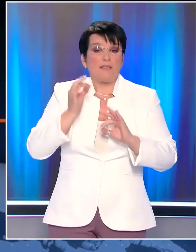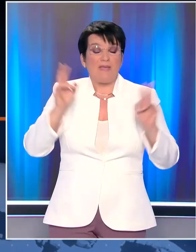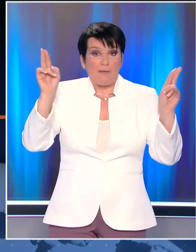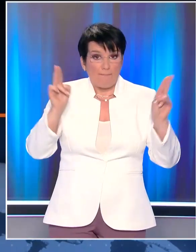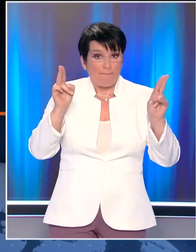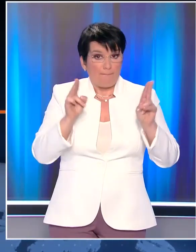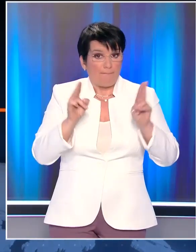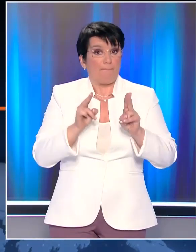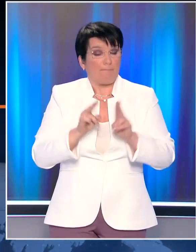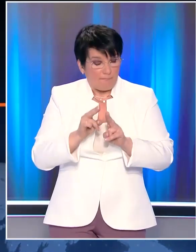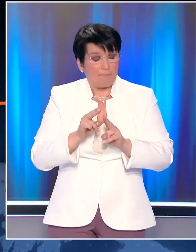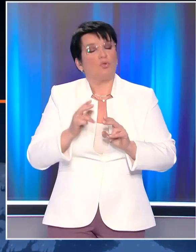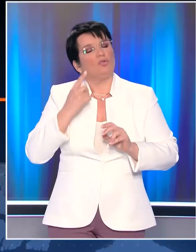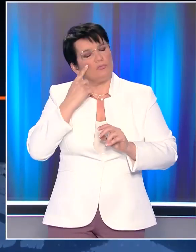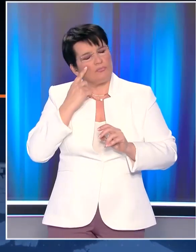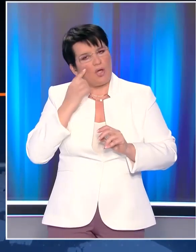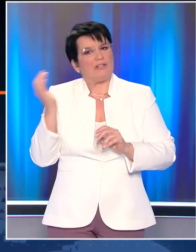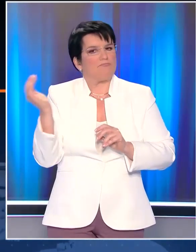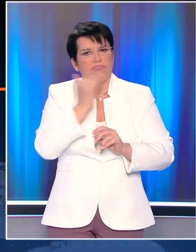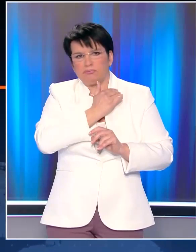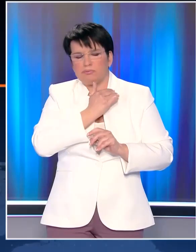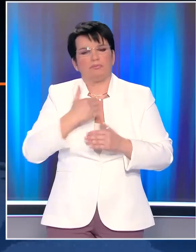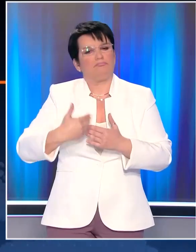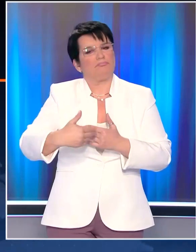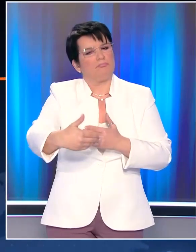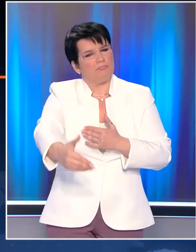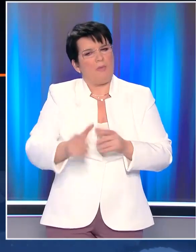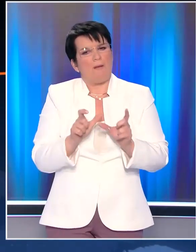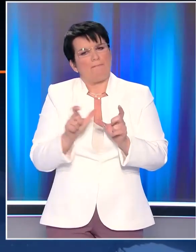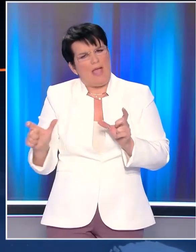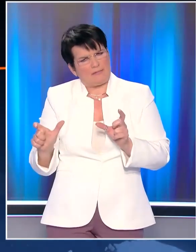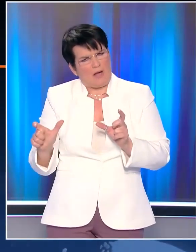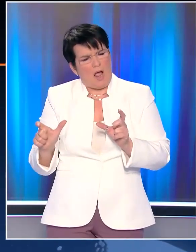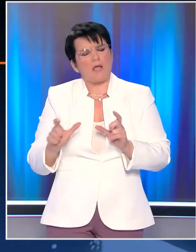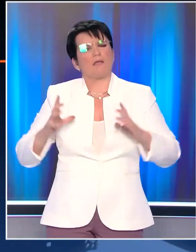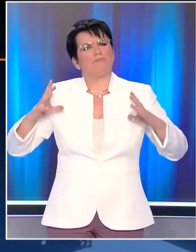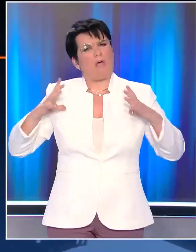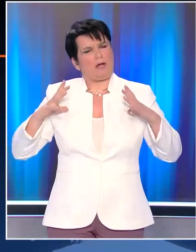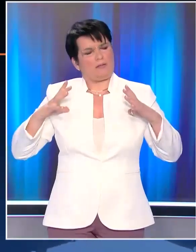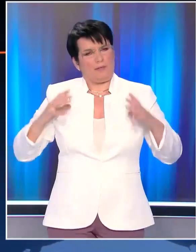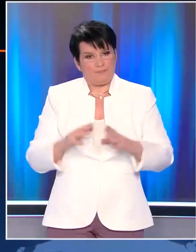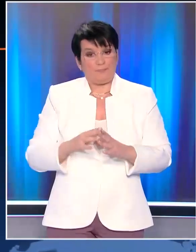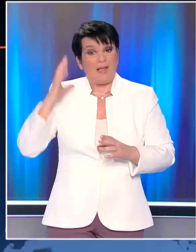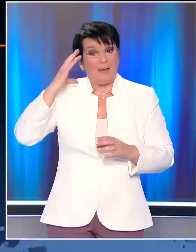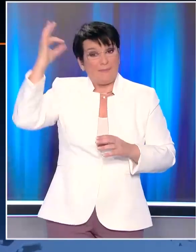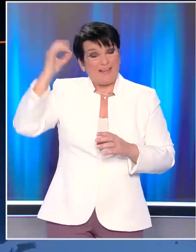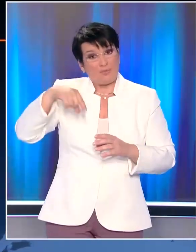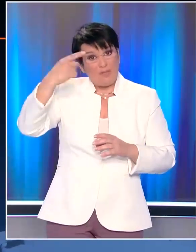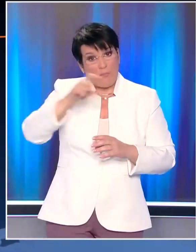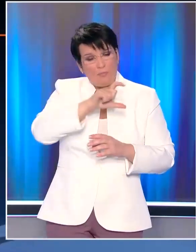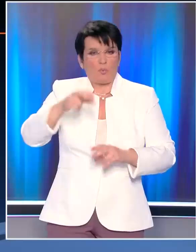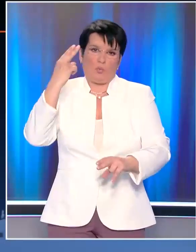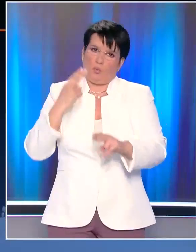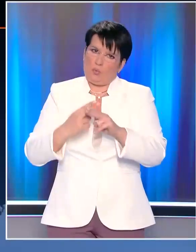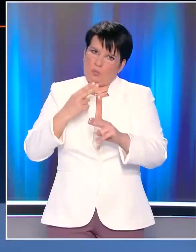μείωση, θεωρούμε ότι αρκετά γρήγορα θα έρθουν τα μέτρα ή τουλάχιστον θα χαλαρώσουν. Σε κάθε περίπτωση η ερχόμενη εβδομάδα θα είναι